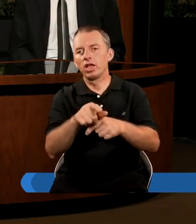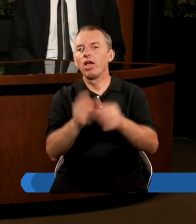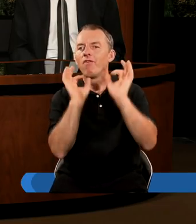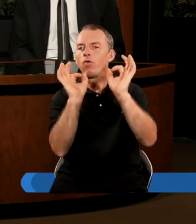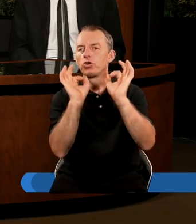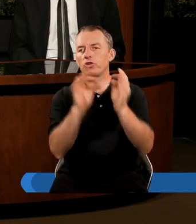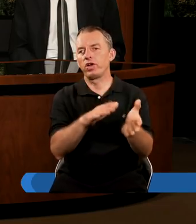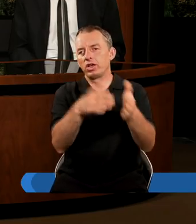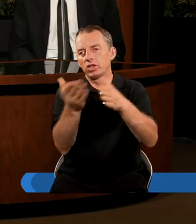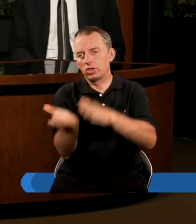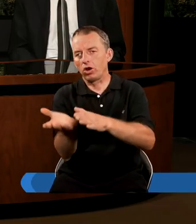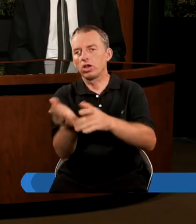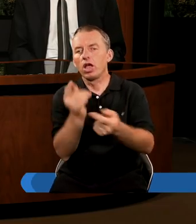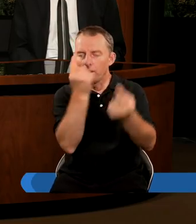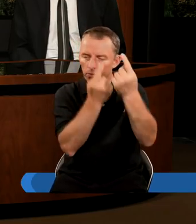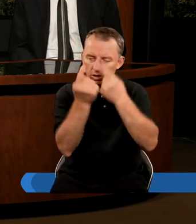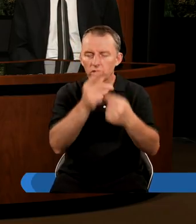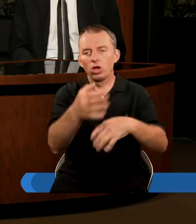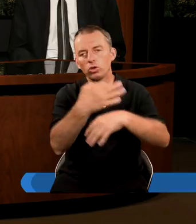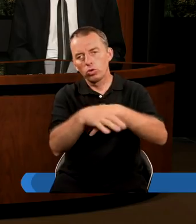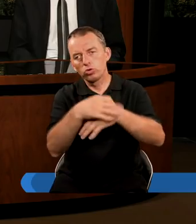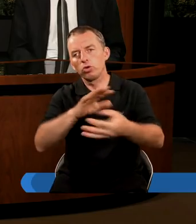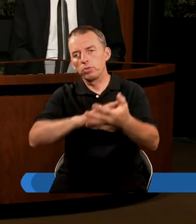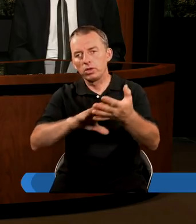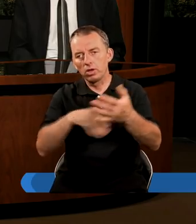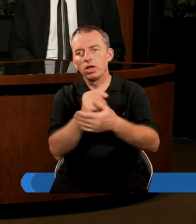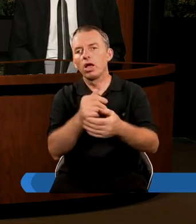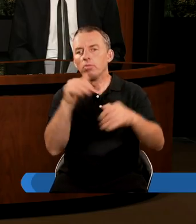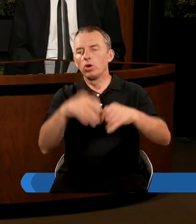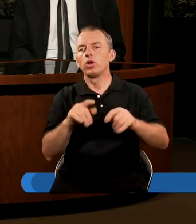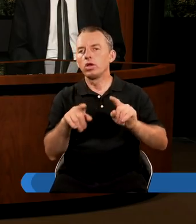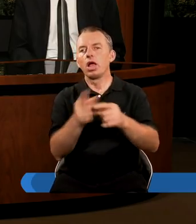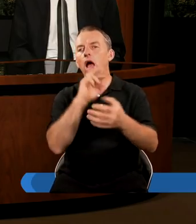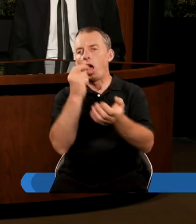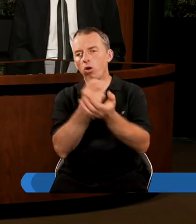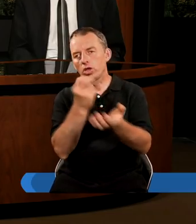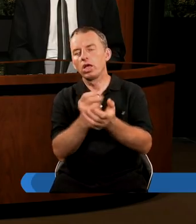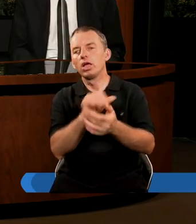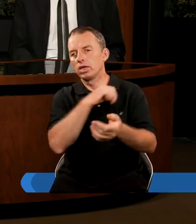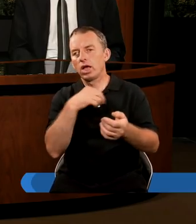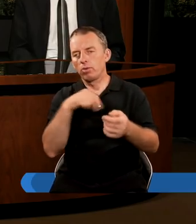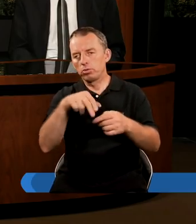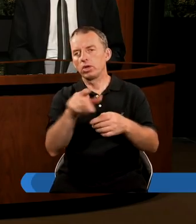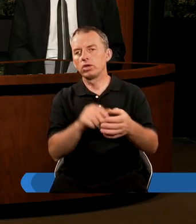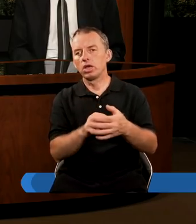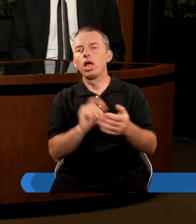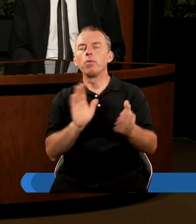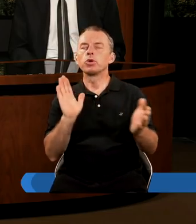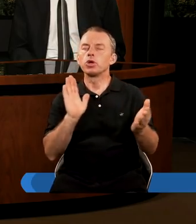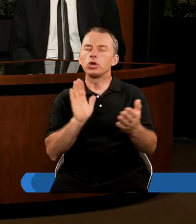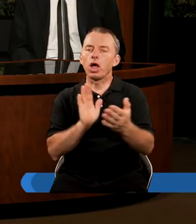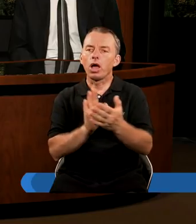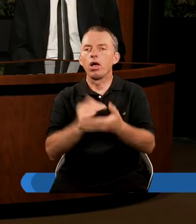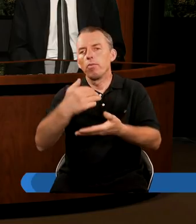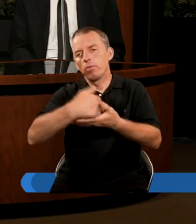właściwej stronie. Myślę, że studiując Pismo Święte, może nie działa to automatycznie, przez się, prawda? Ale przynajmniej